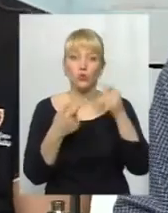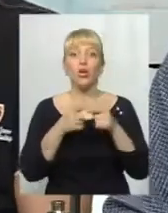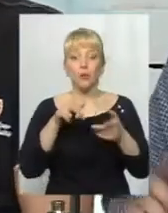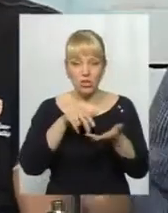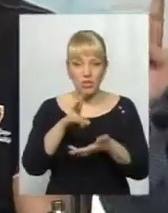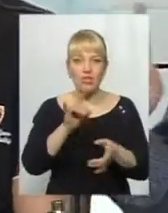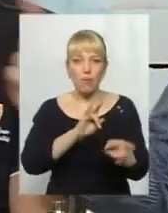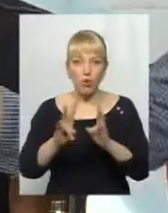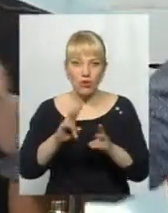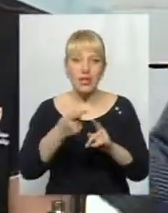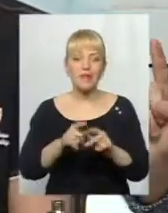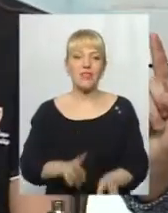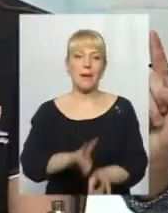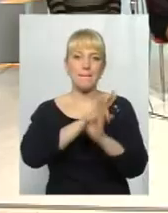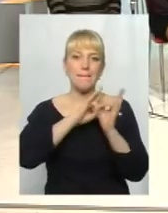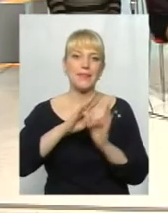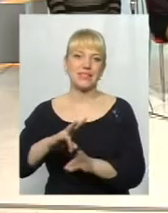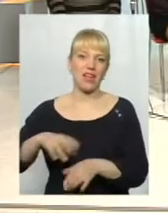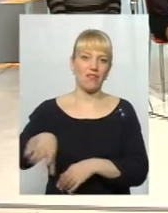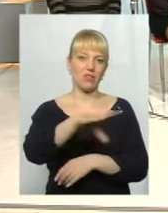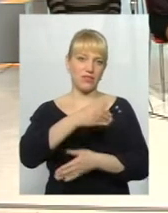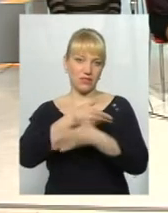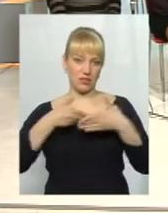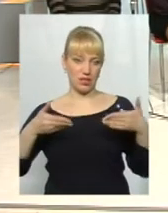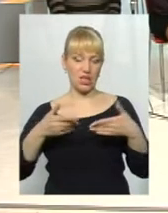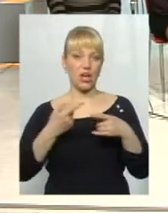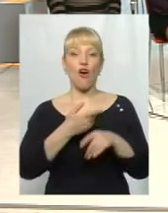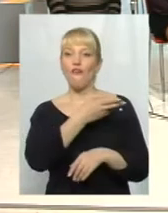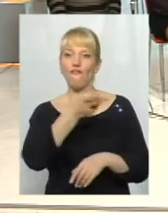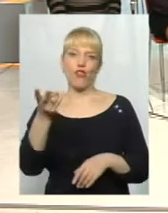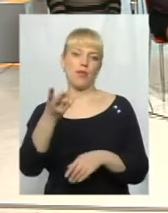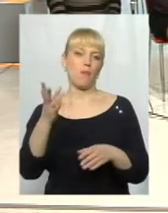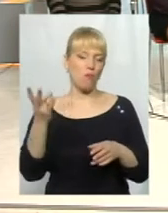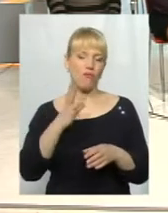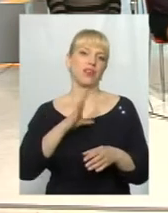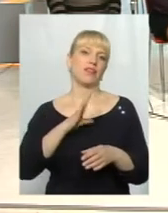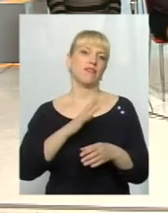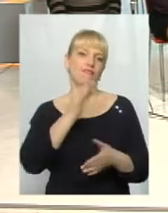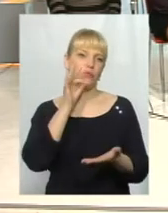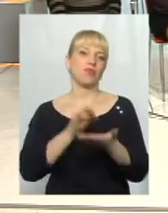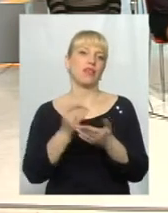і тим самим підставили усіх нас, вони мають за це відповідати. Це одна з версій.